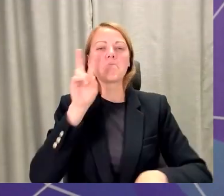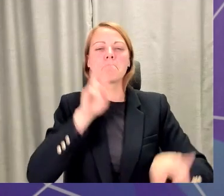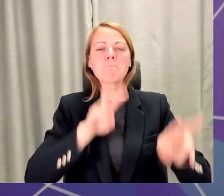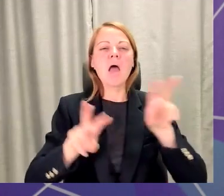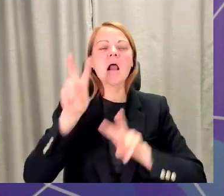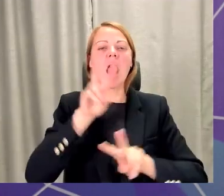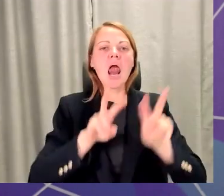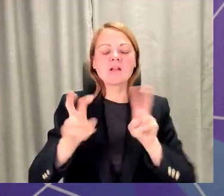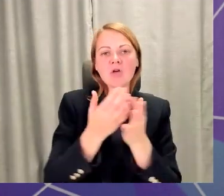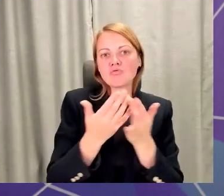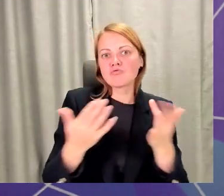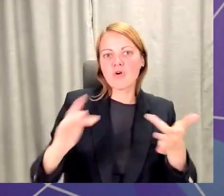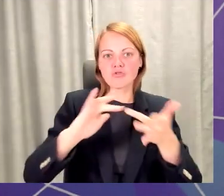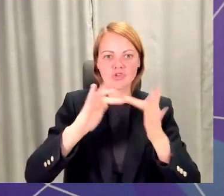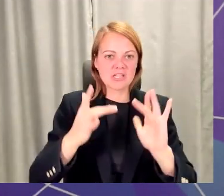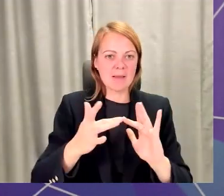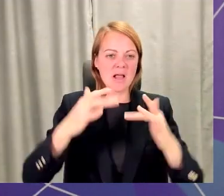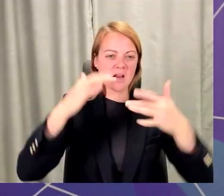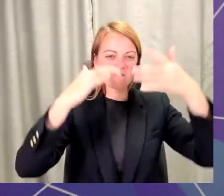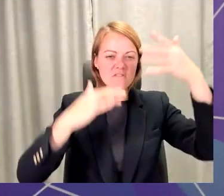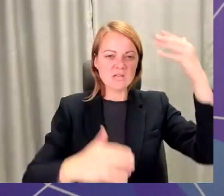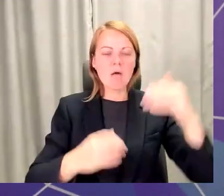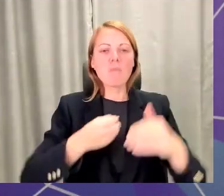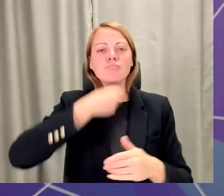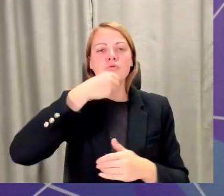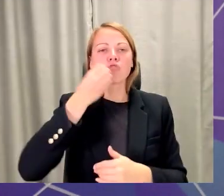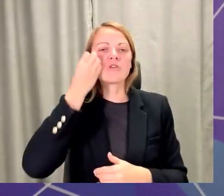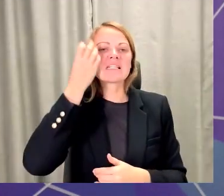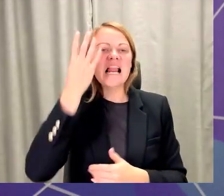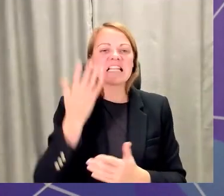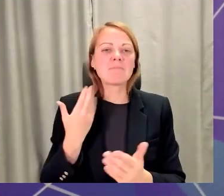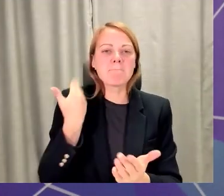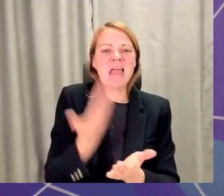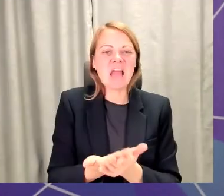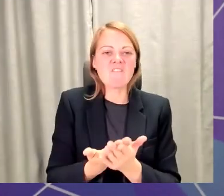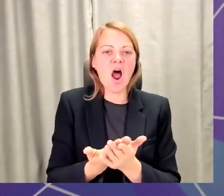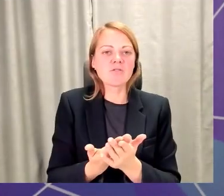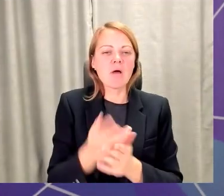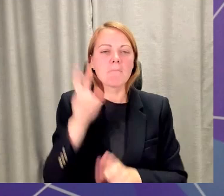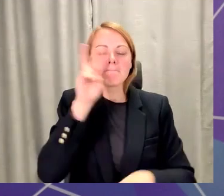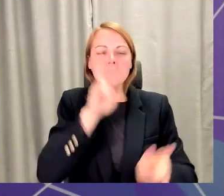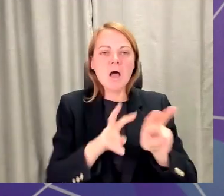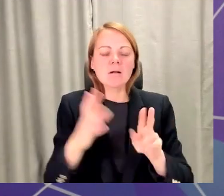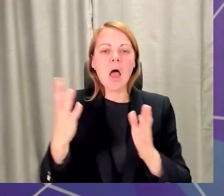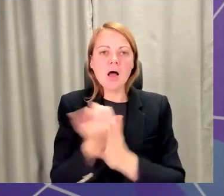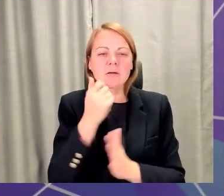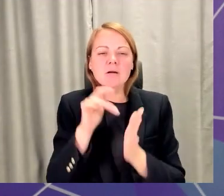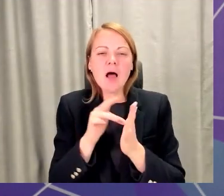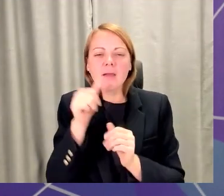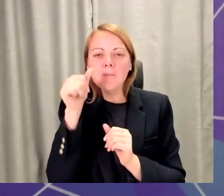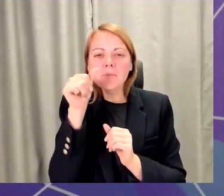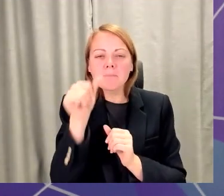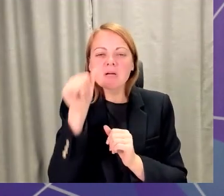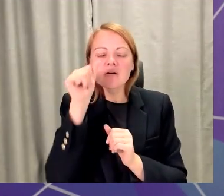tīmekļa vietnēs pieaugušu izglītības piedāvājumus un tad meklēt un atrast kādu pogu, kas vedas uz kādu brīnišķīgu